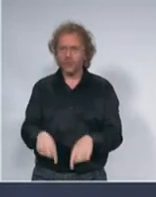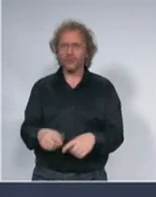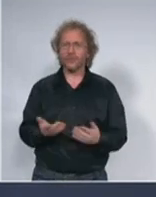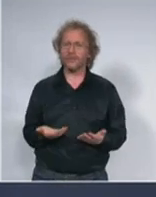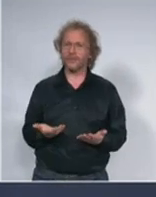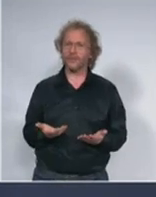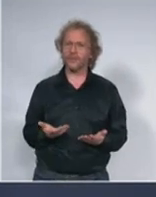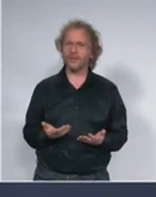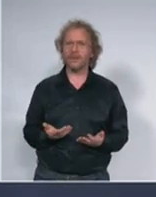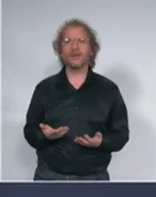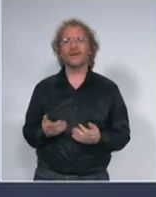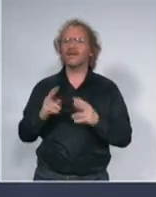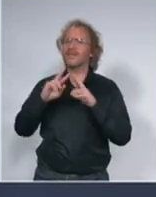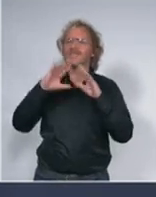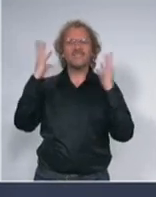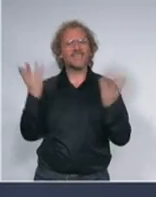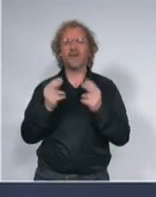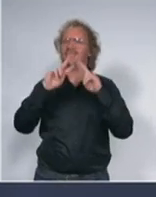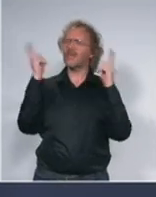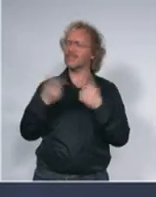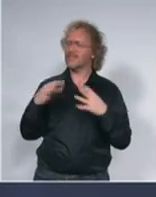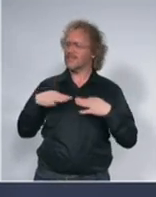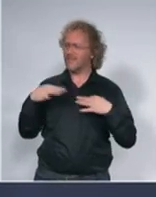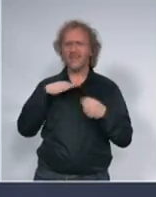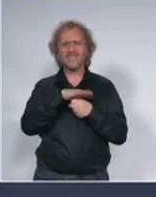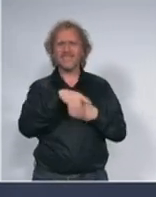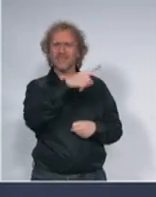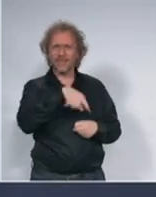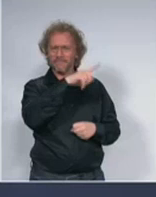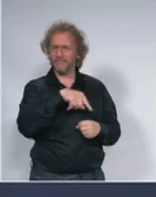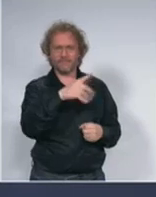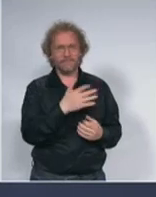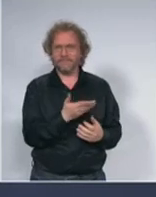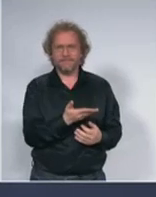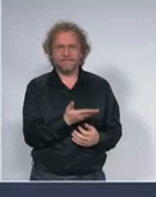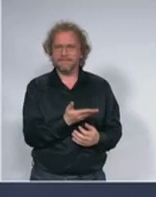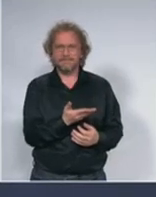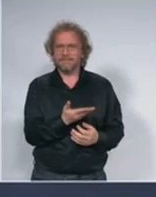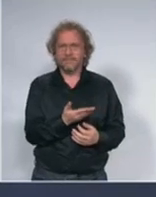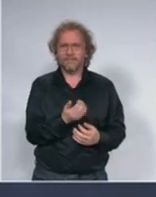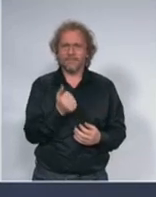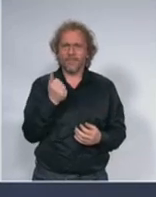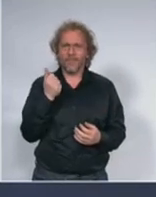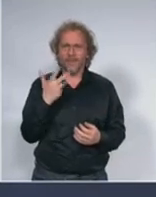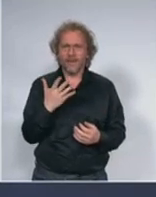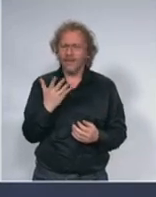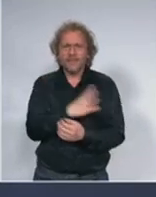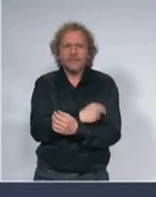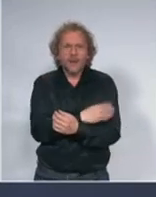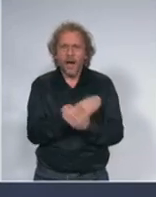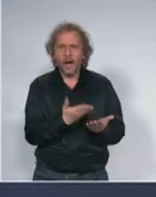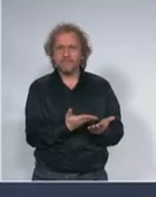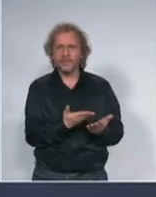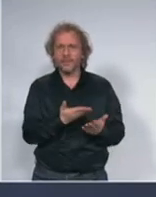zdravstveni ceo zdravstveni sistem Republike Srbije je mnogo puta slabiji slabije finansiran